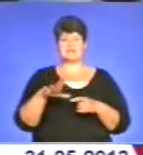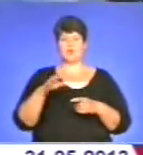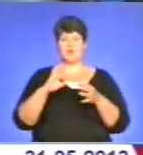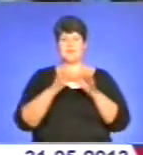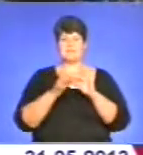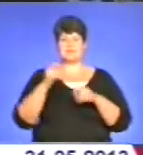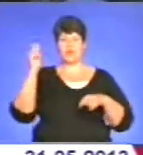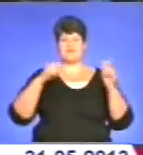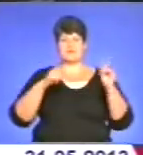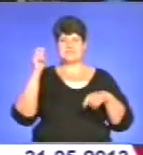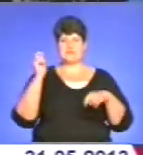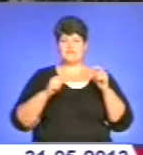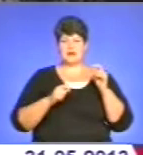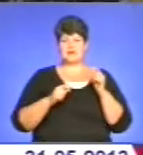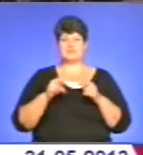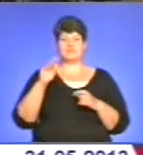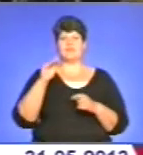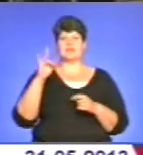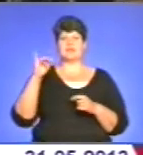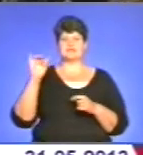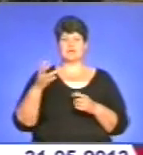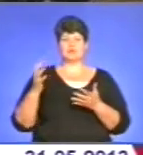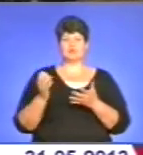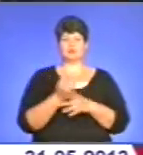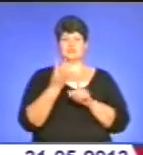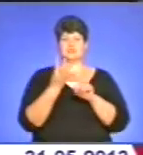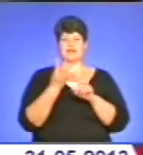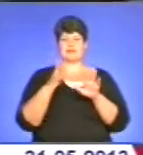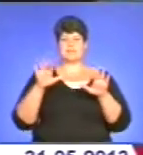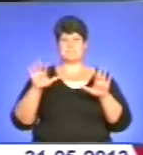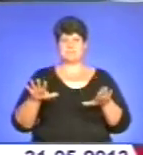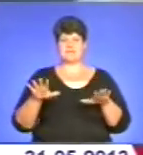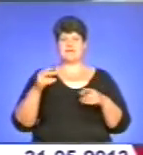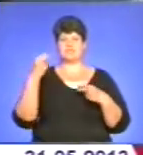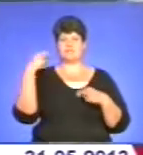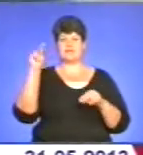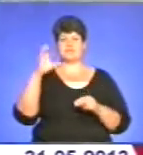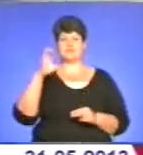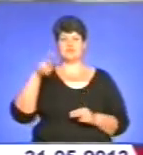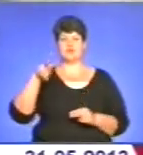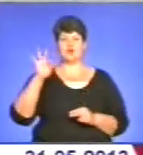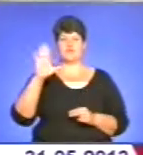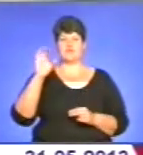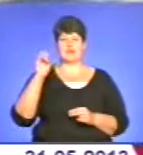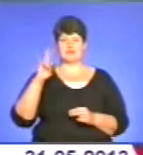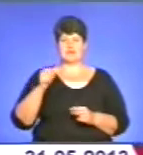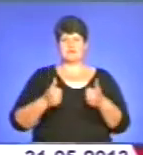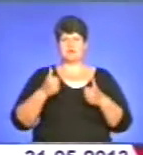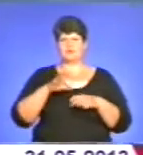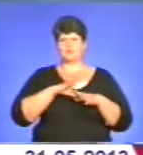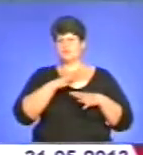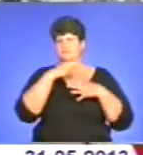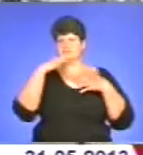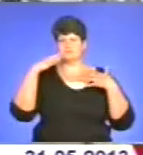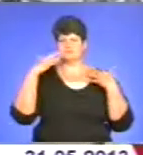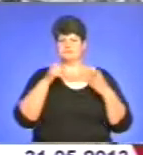Кандидат у майстри спорту з фрістайлу Олег Масира здобув четверте місце на чемпіонаті в Словенії. Змагань цього сезону було чимало.